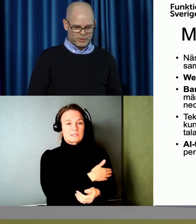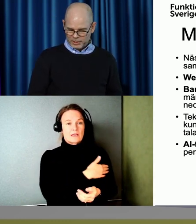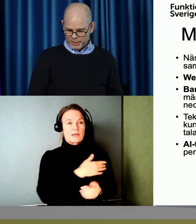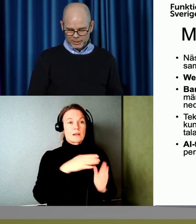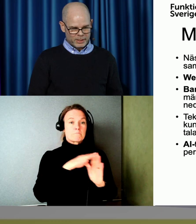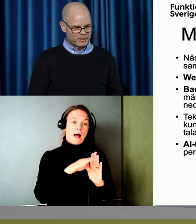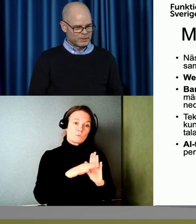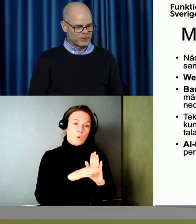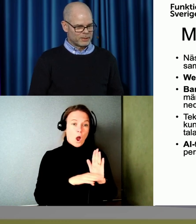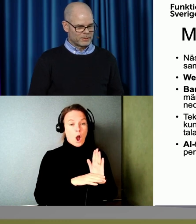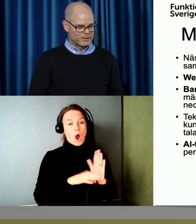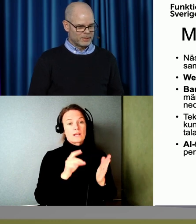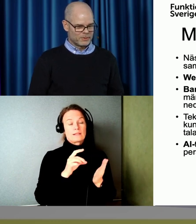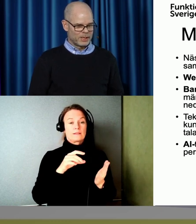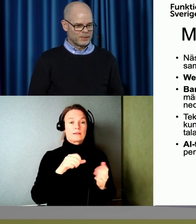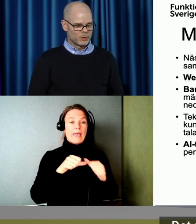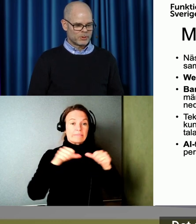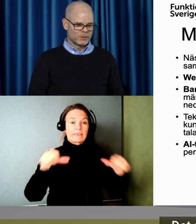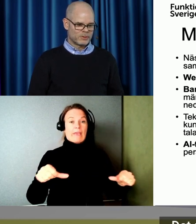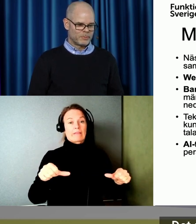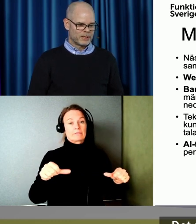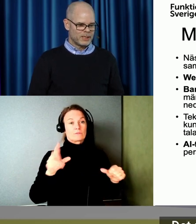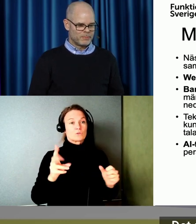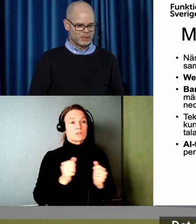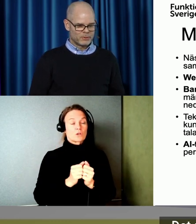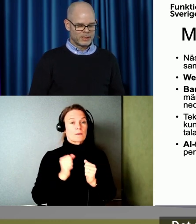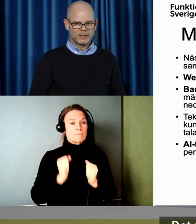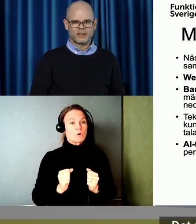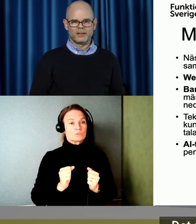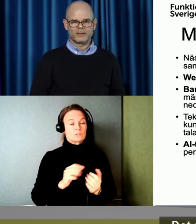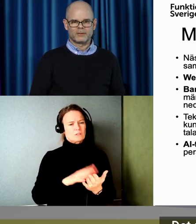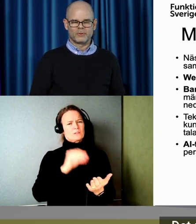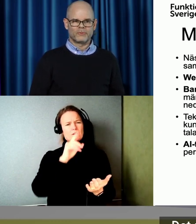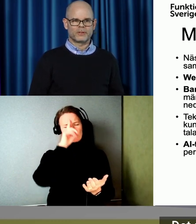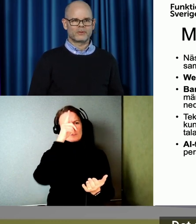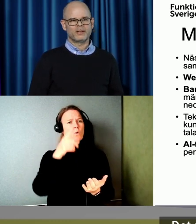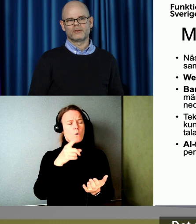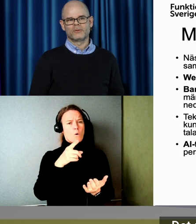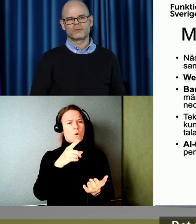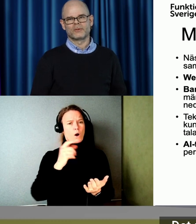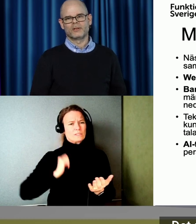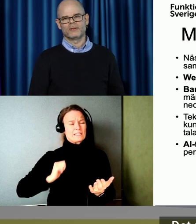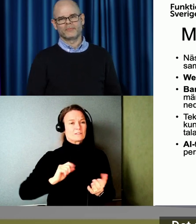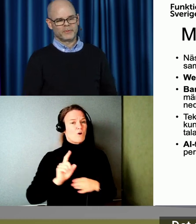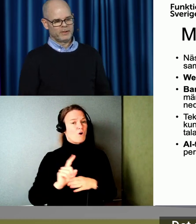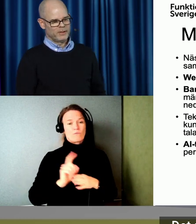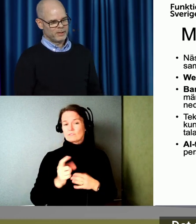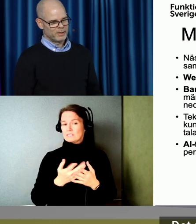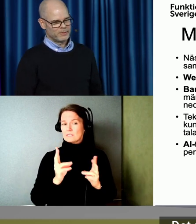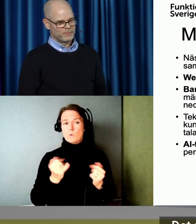Manualer och etiketter och allt sånt här. Det måste ju också vara begripligt och tillgängligt. Och ofta ser det inte ut så idag.